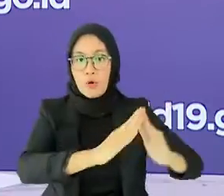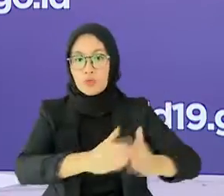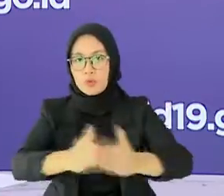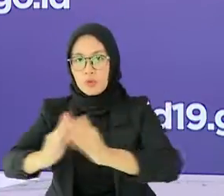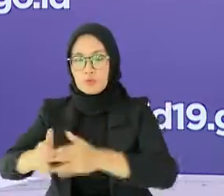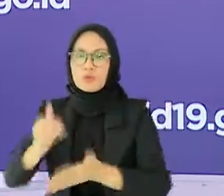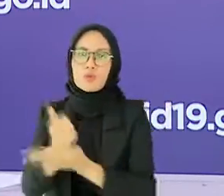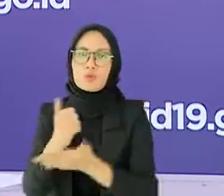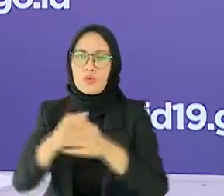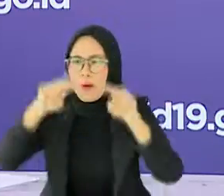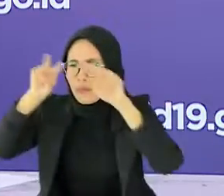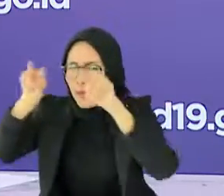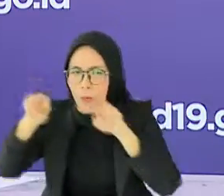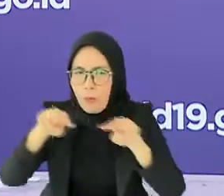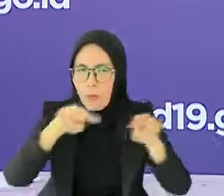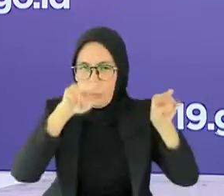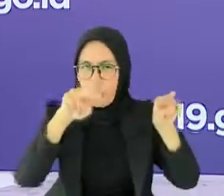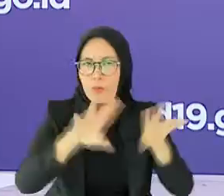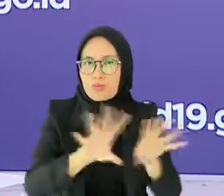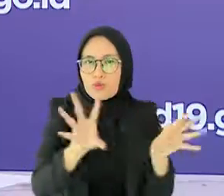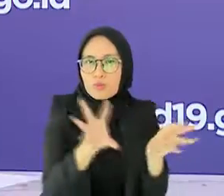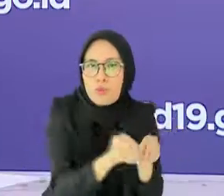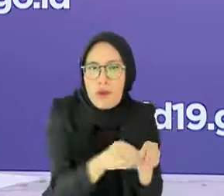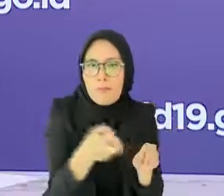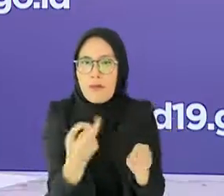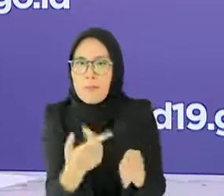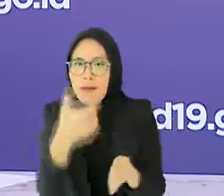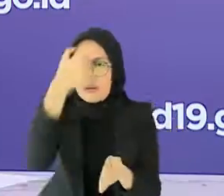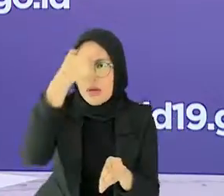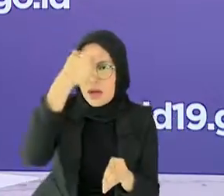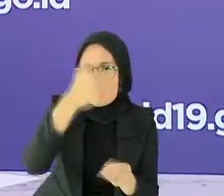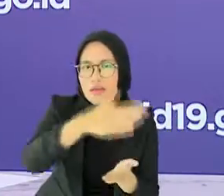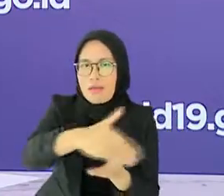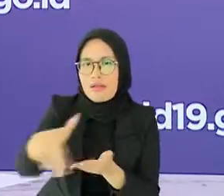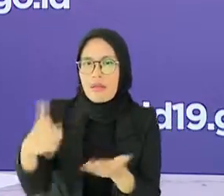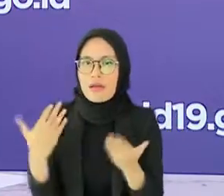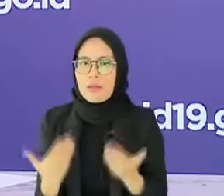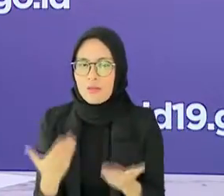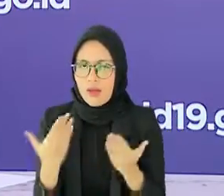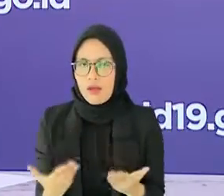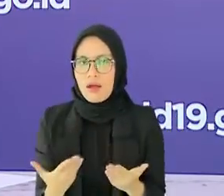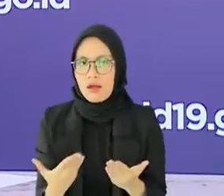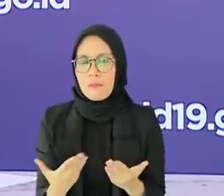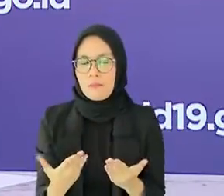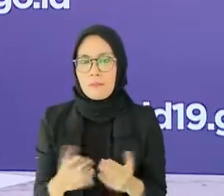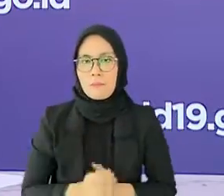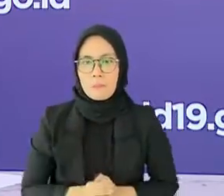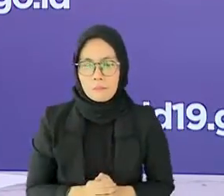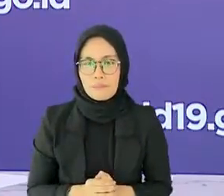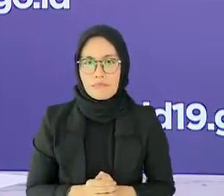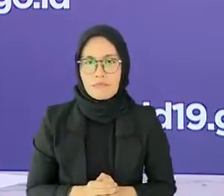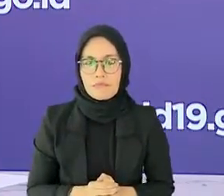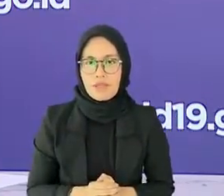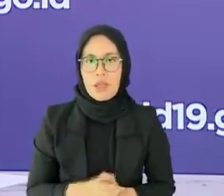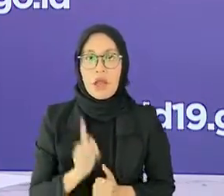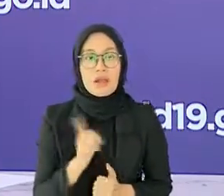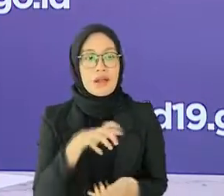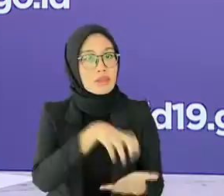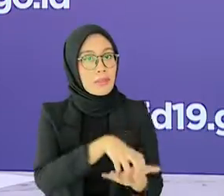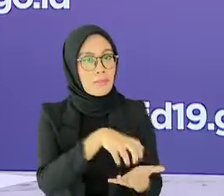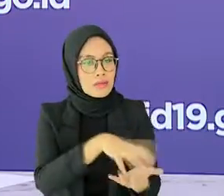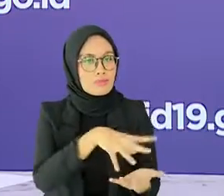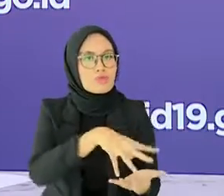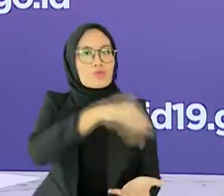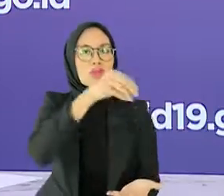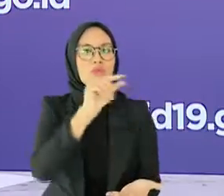wilayah kerjanya masing-masing. Pastikan, warga yang terkena COVID-19 memanfaatkan tempat isolasi terpusat dan tidak